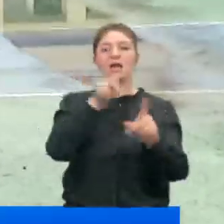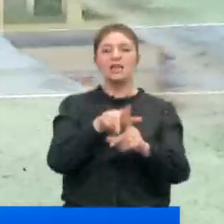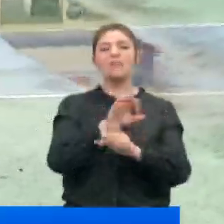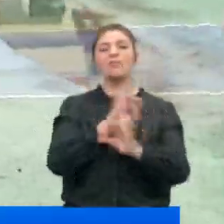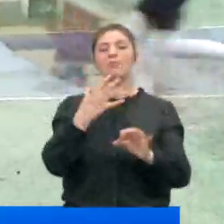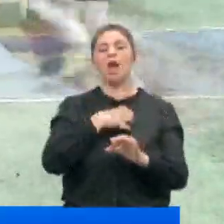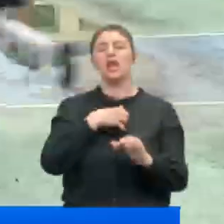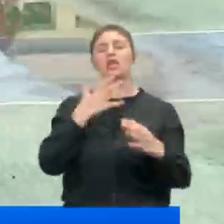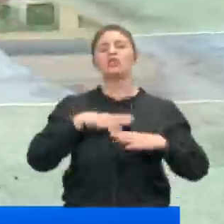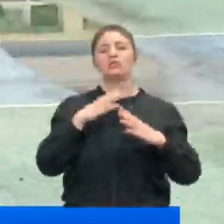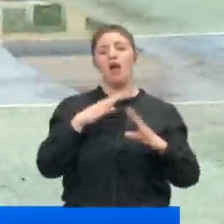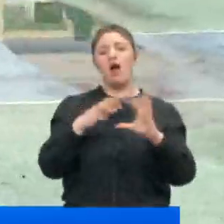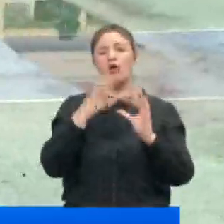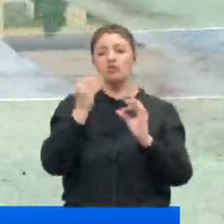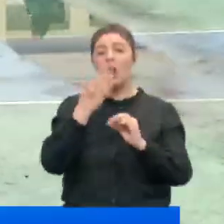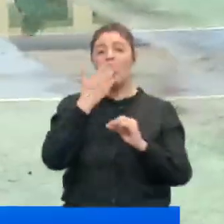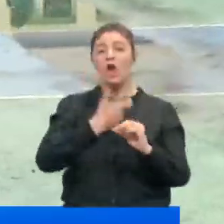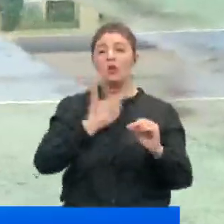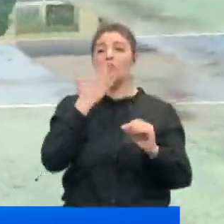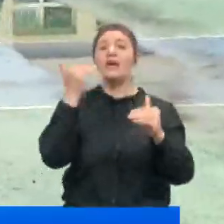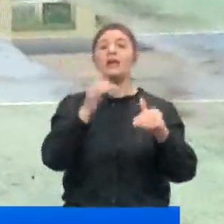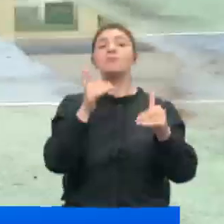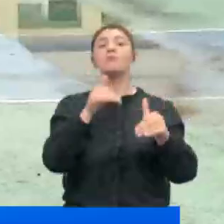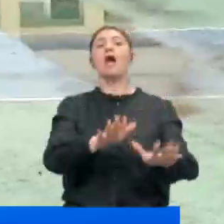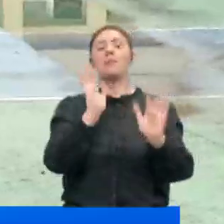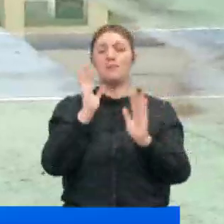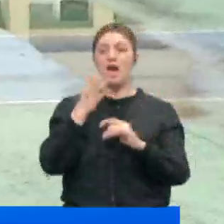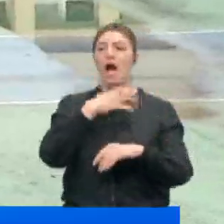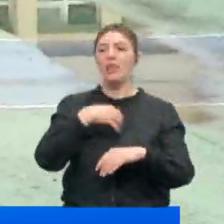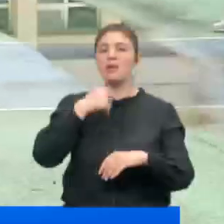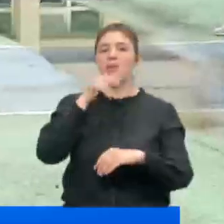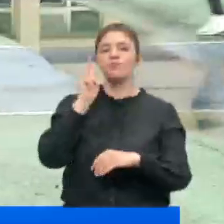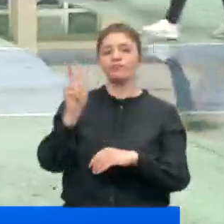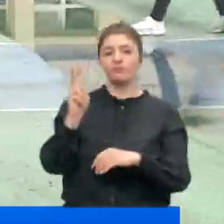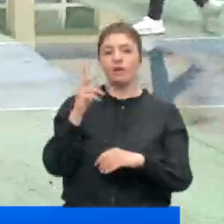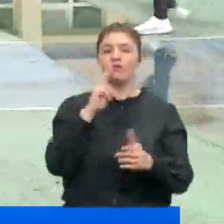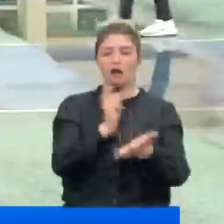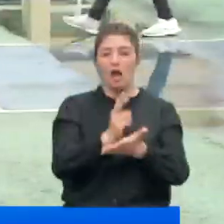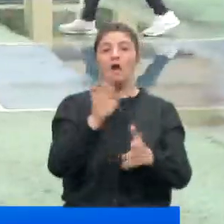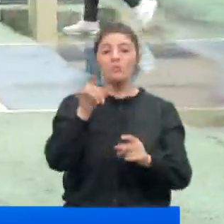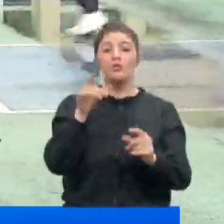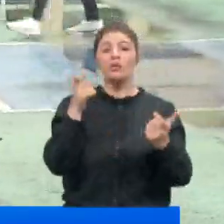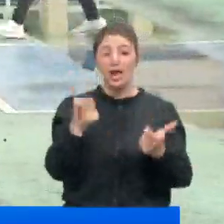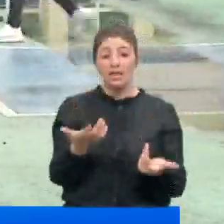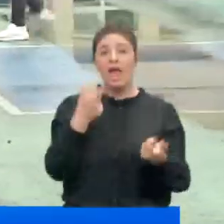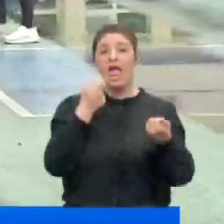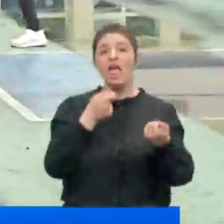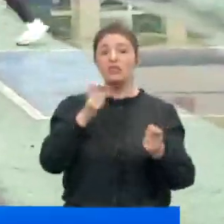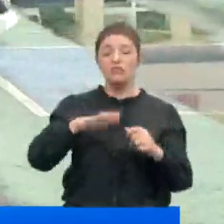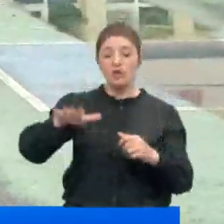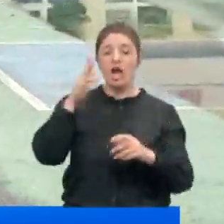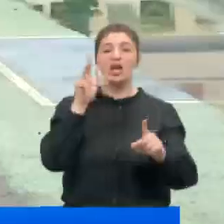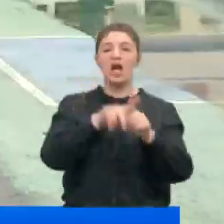tamamen isteğe bağlı. Öğrencilerin okula gelip gelmemesi velilerin inisiyatifine bırakıldı. İşte bu noktada da eğitimciler